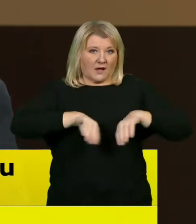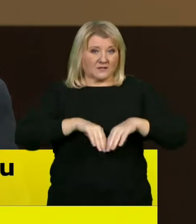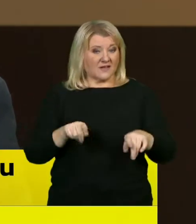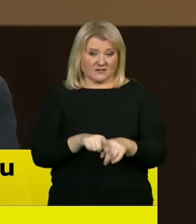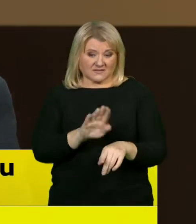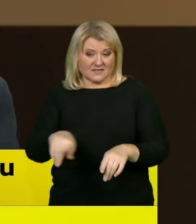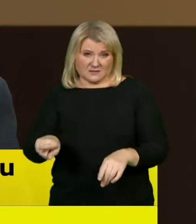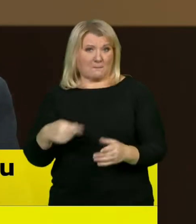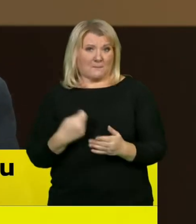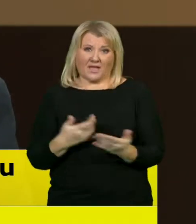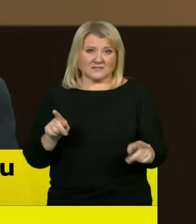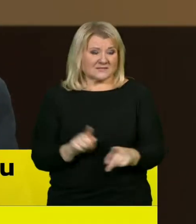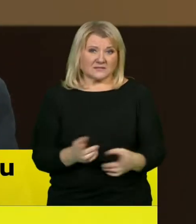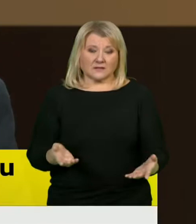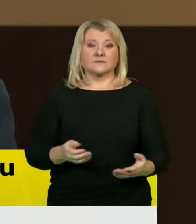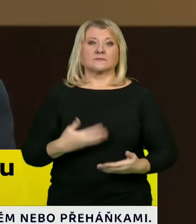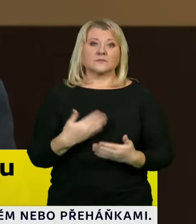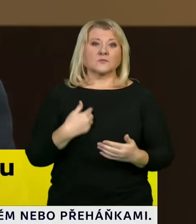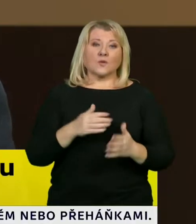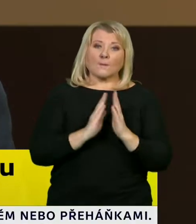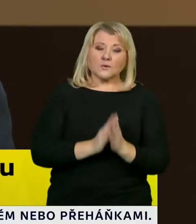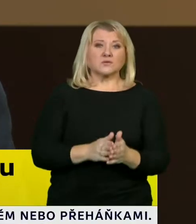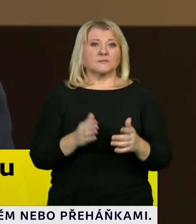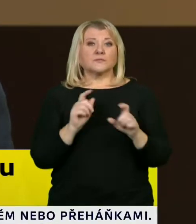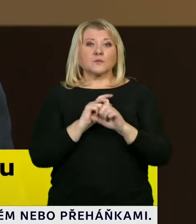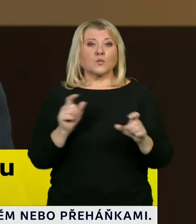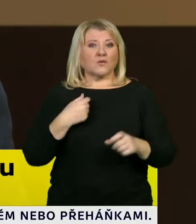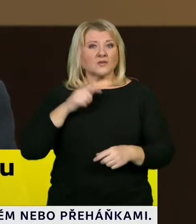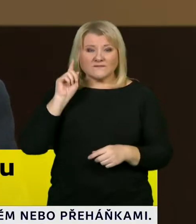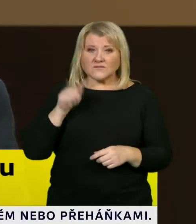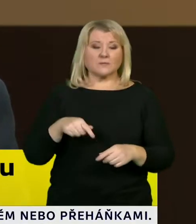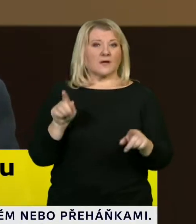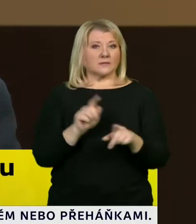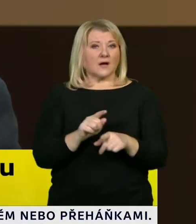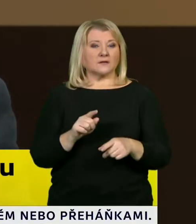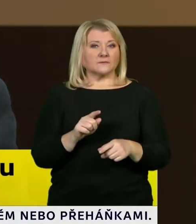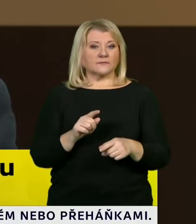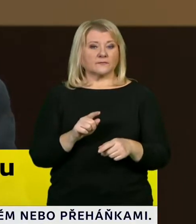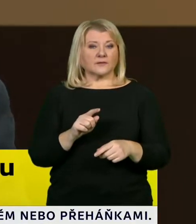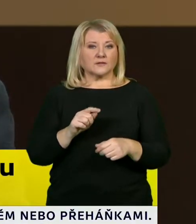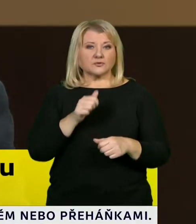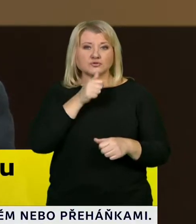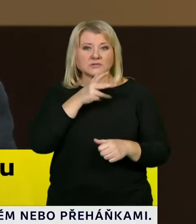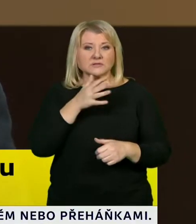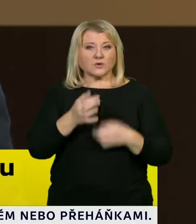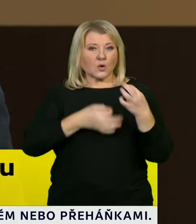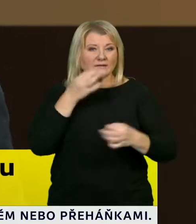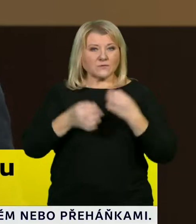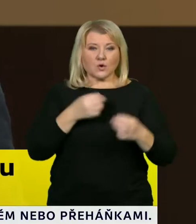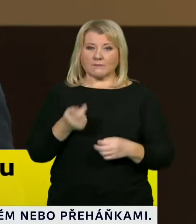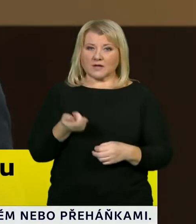děti a já bych moc poprosil právě proto, že víme a víme to i na datech z českých